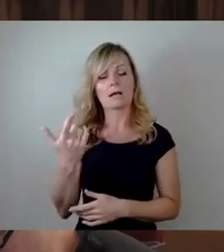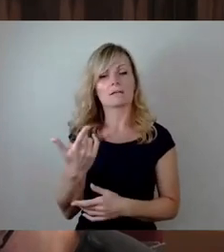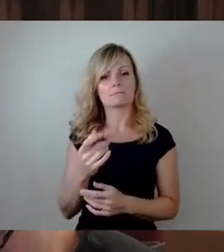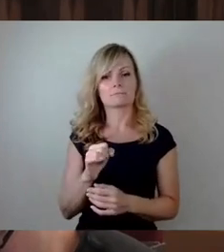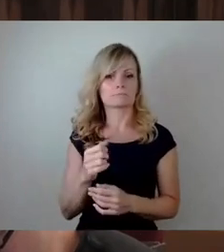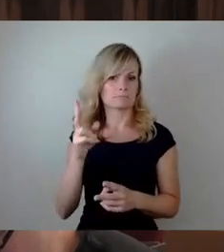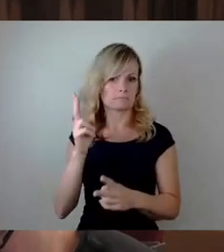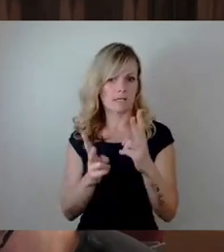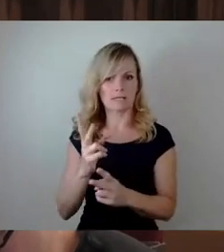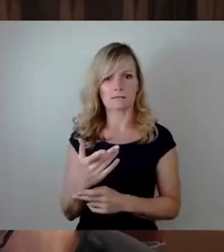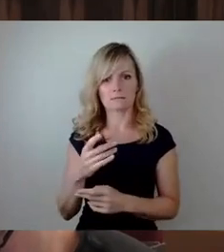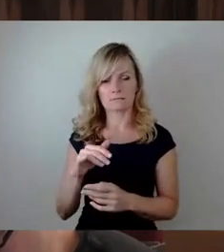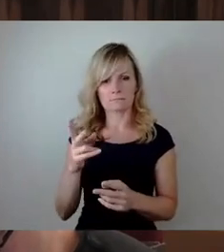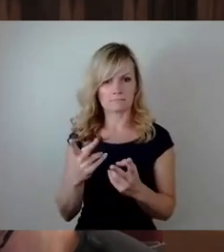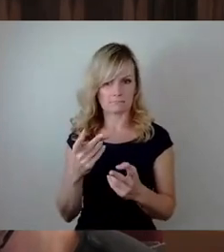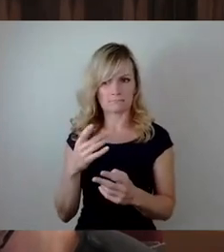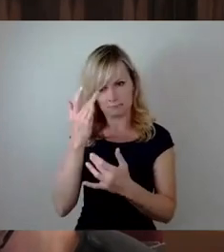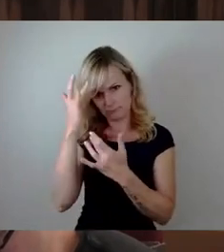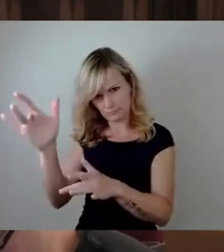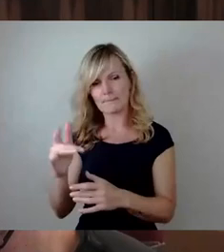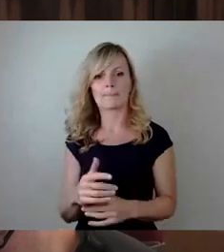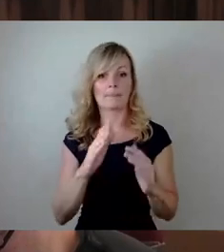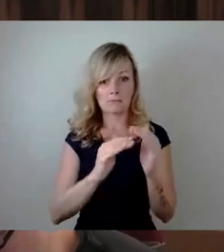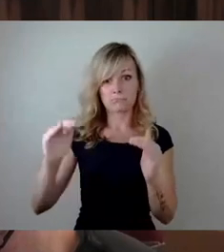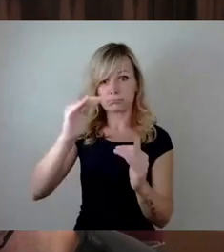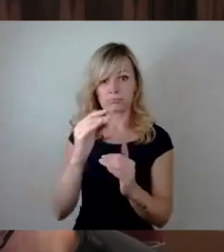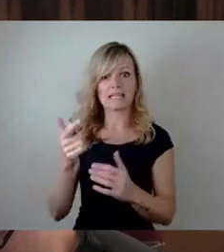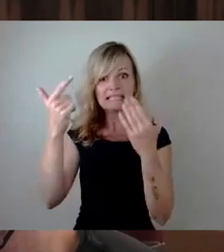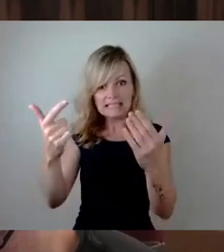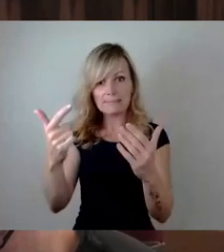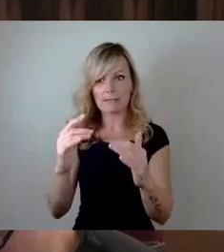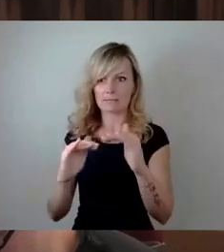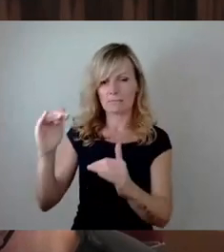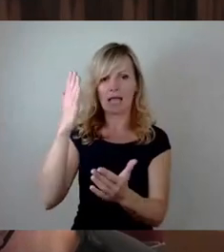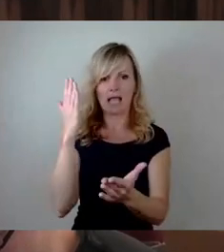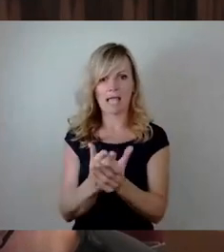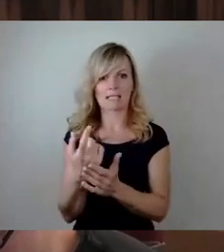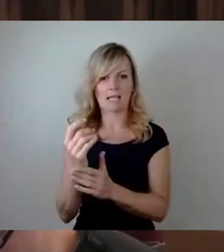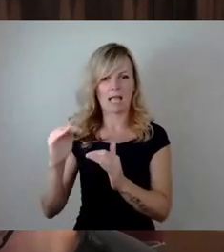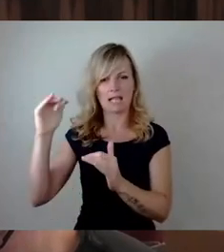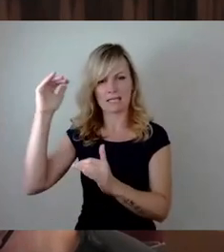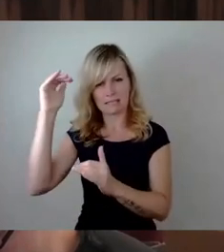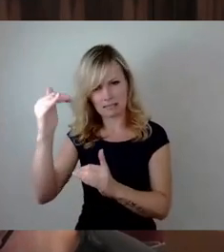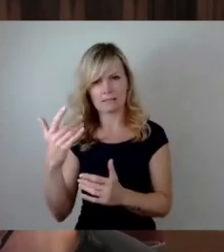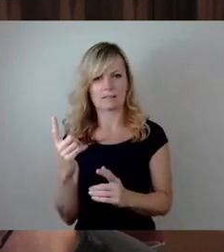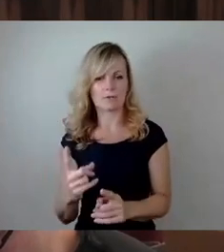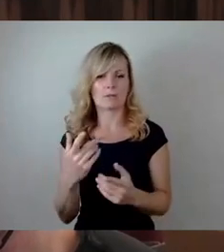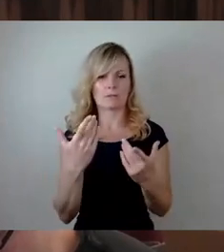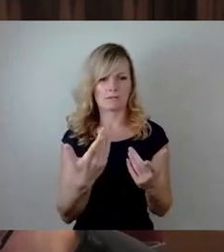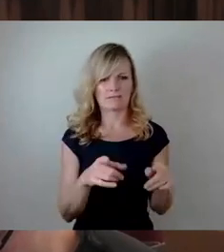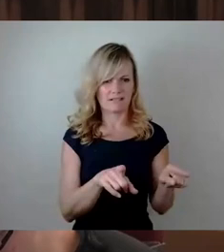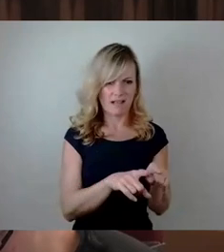nämlich in die Entgeltgruppe 7 eingruppiert zu werden und Gleiches soll Gleich und Ungleiches soll Ungleich behandelt werden. Insofern